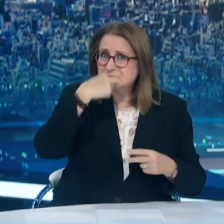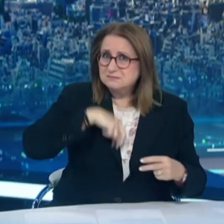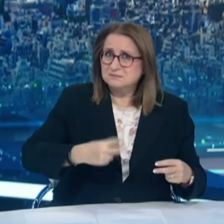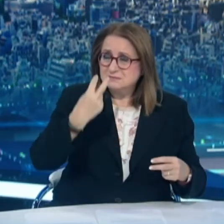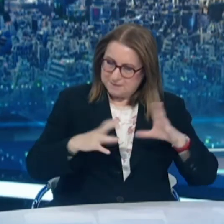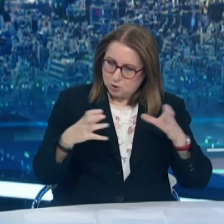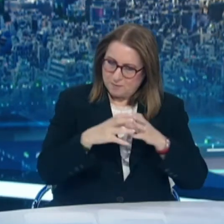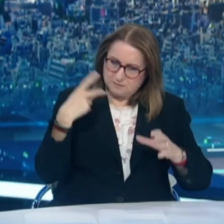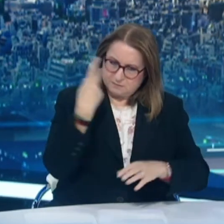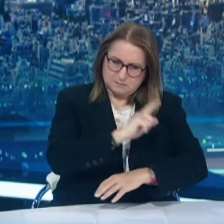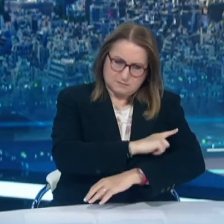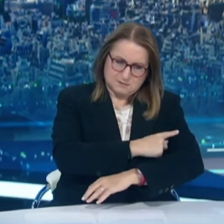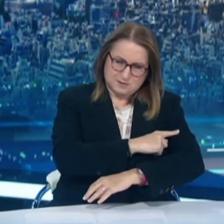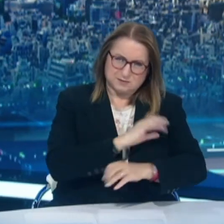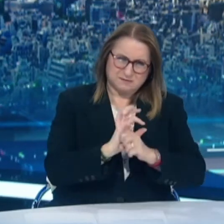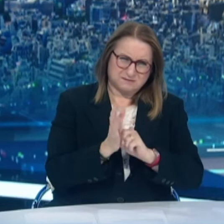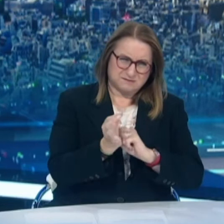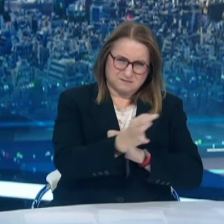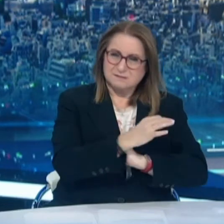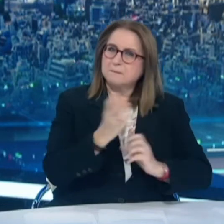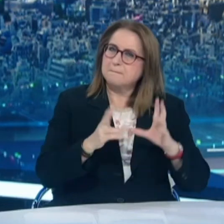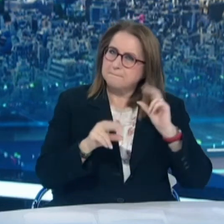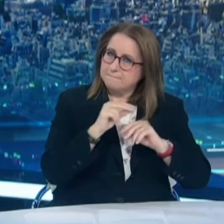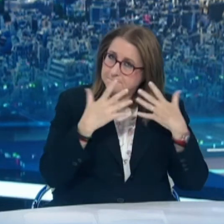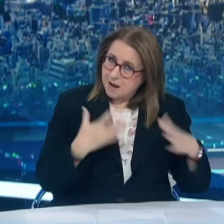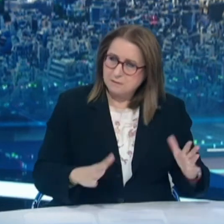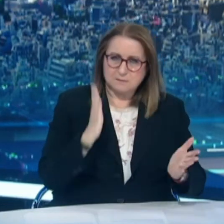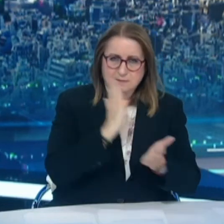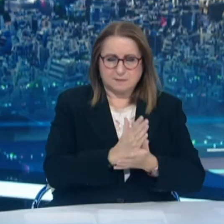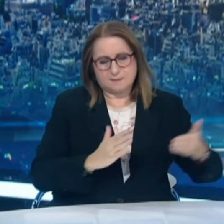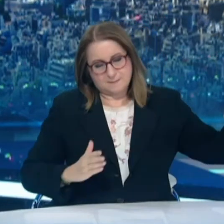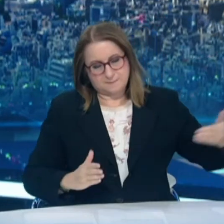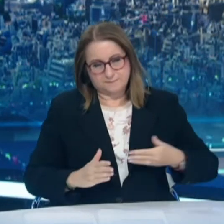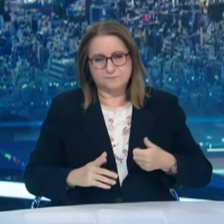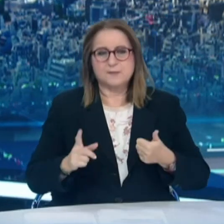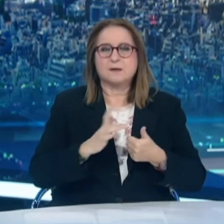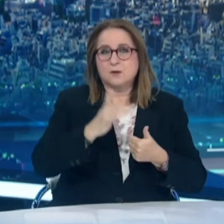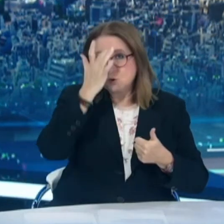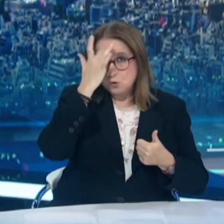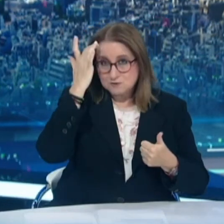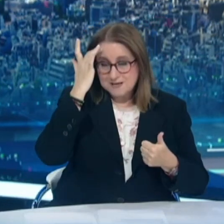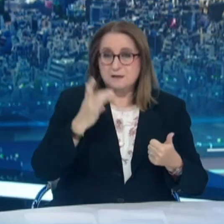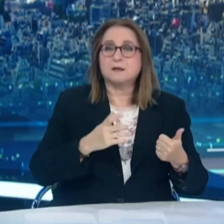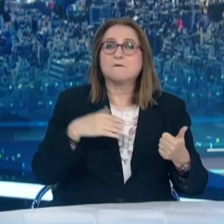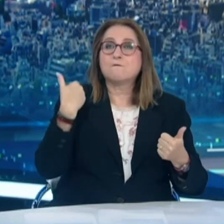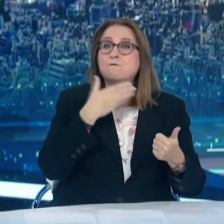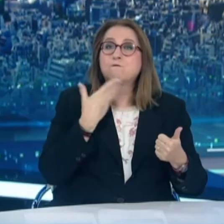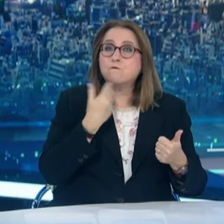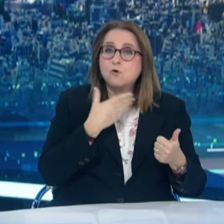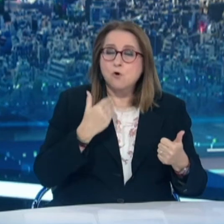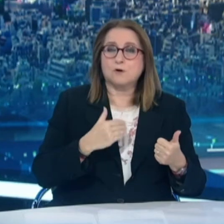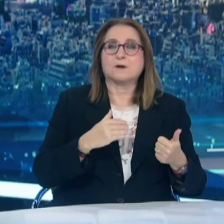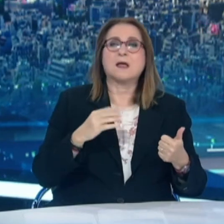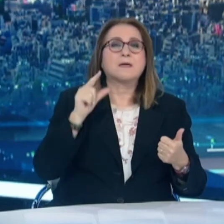εμβολιασμένα. Οι περιφερειακές ενότητες Θεσσαλονίκης, Χαλκιδικής, Κοζάνης, Φλόρινας, Βιωτίας, Εύβοιας, Μεσσηνίας και